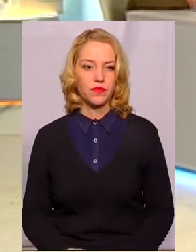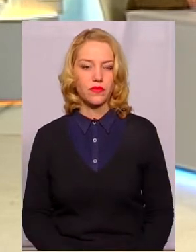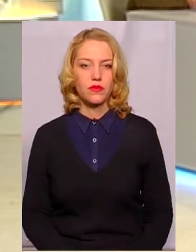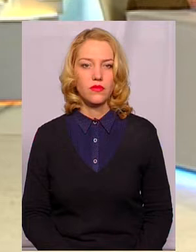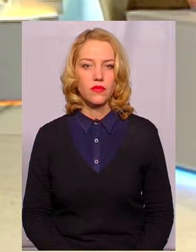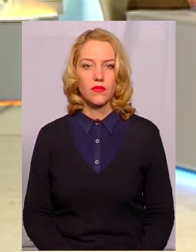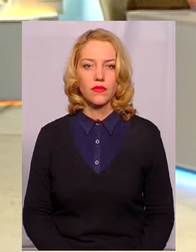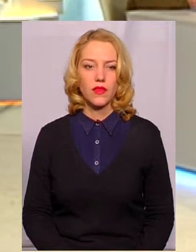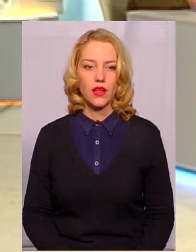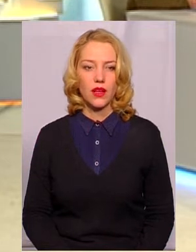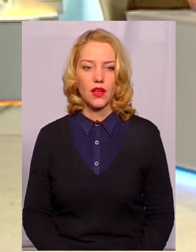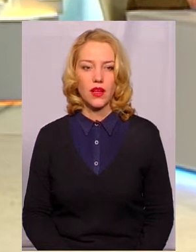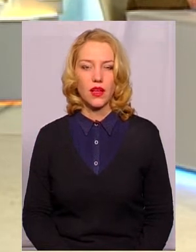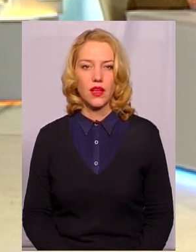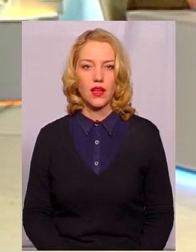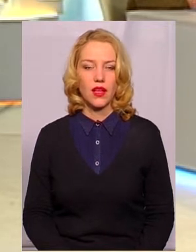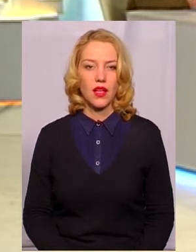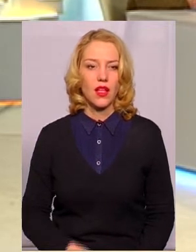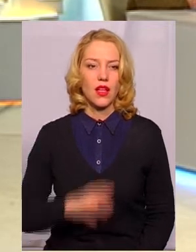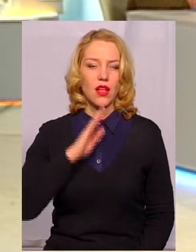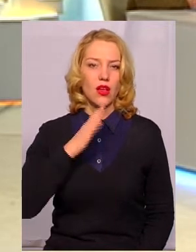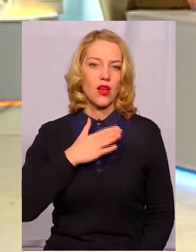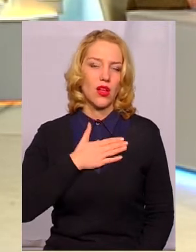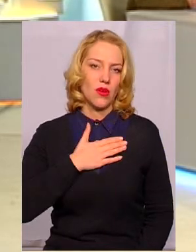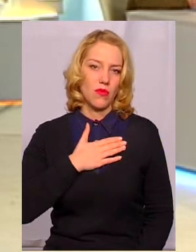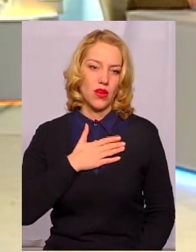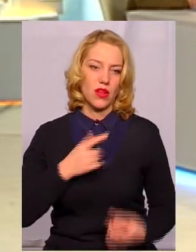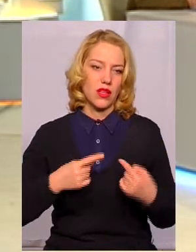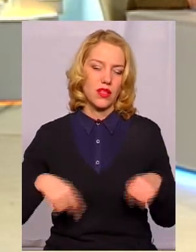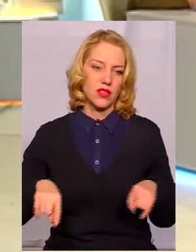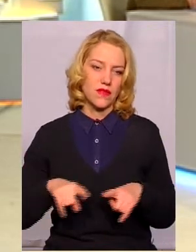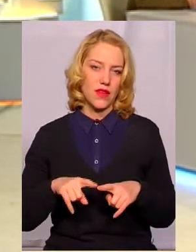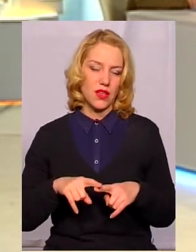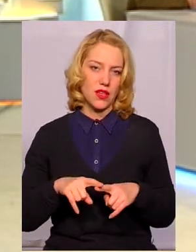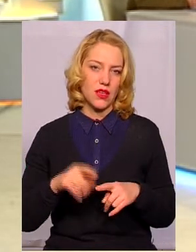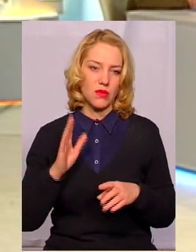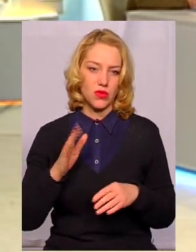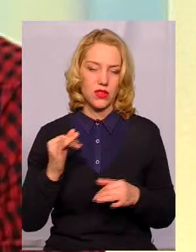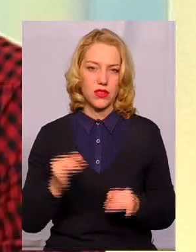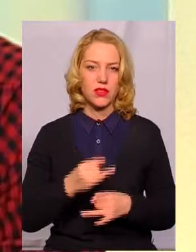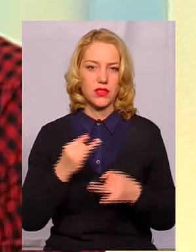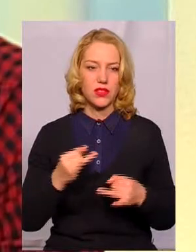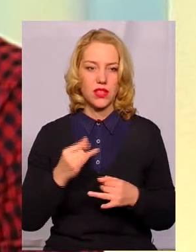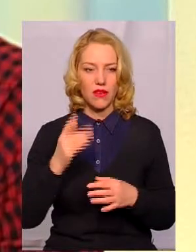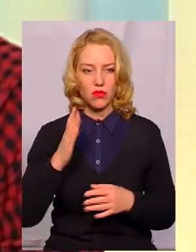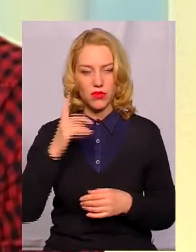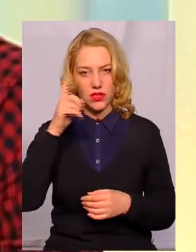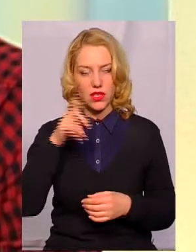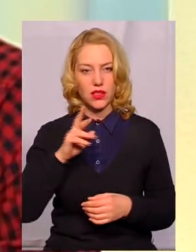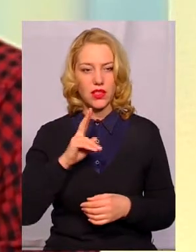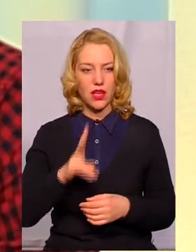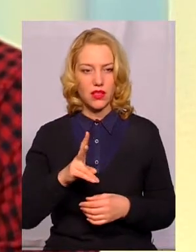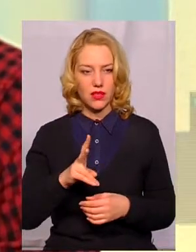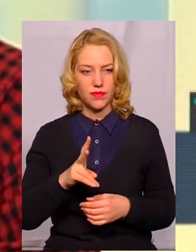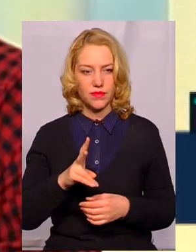в принципі, більше до моєї сфери відноситься цього. Я думаю, також буде людям цікаво знати, як